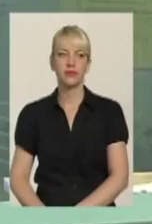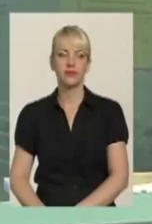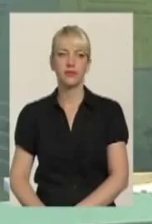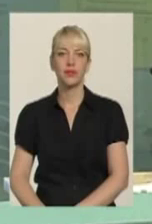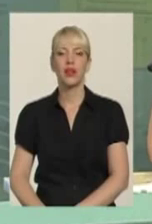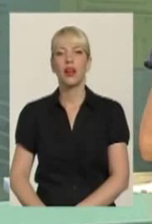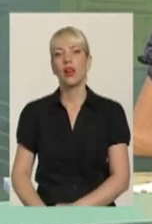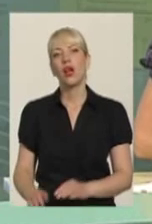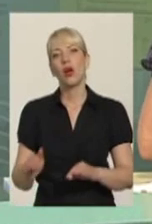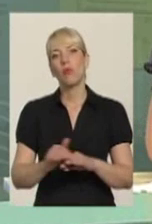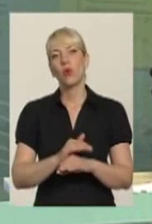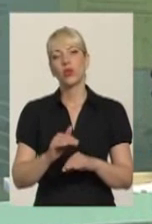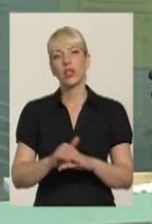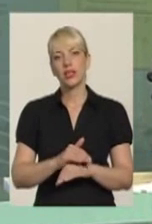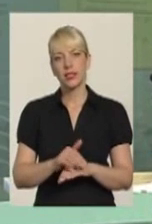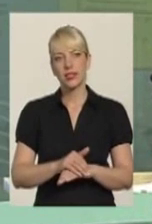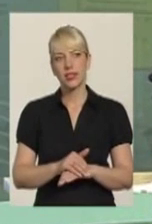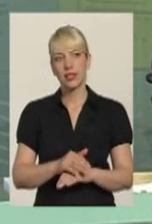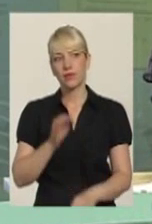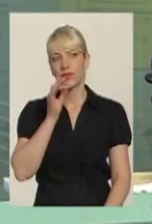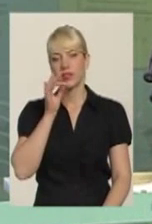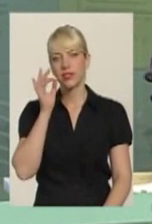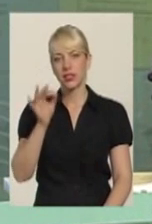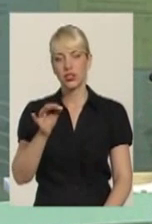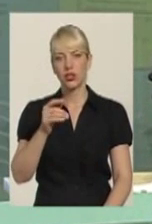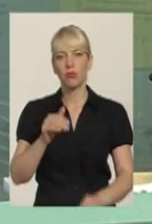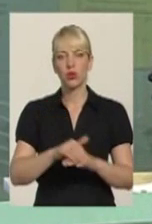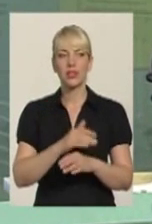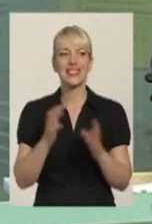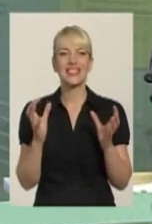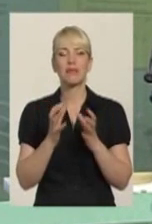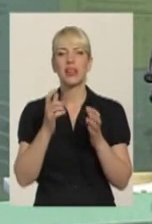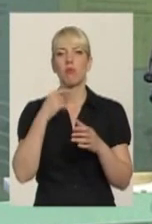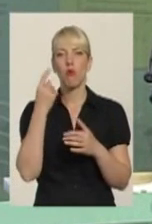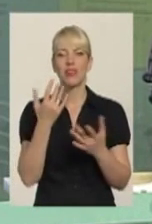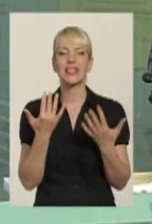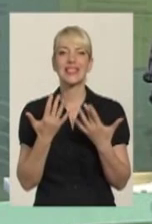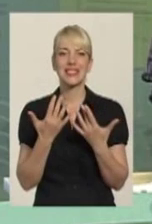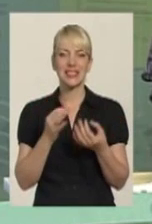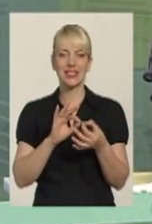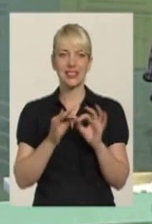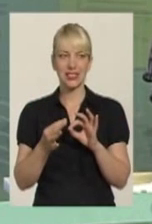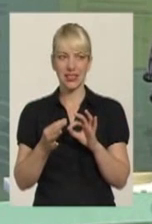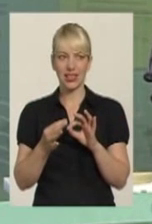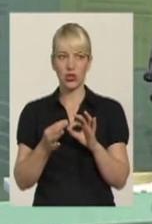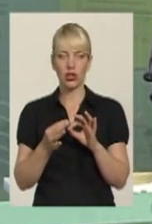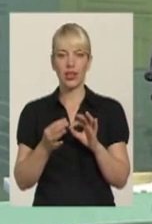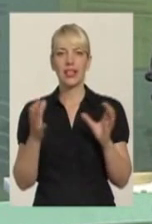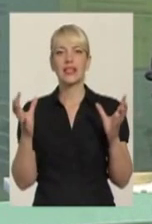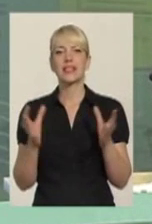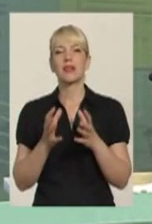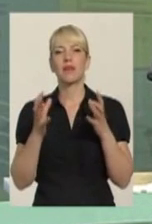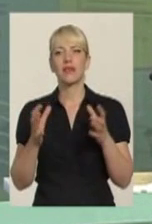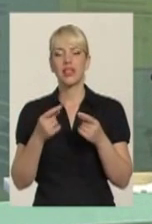Скажіть, будь ласка, збереження мови. Наскільки складно зберегти в